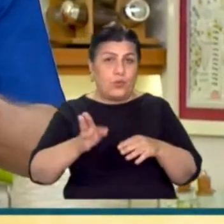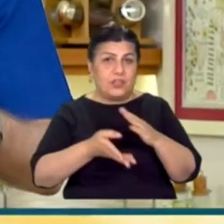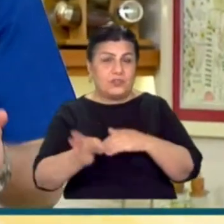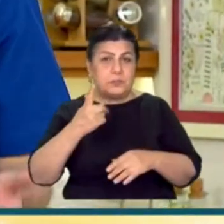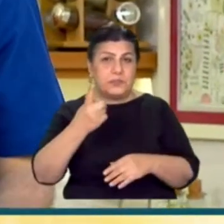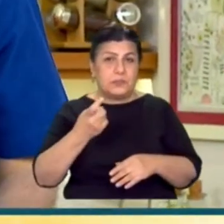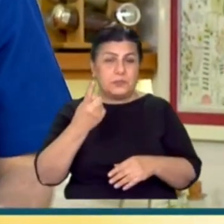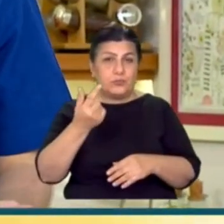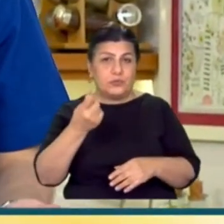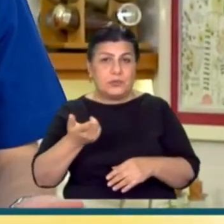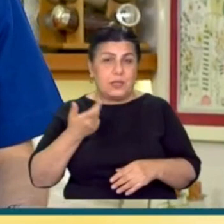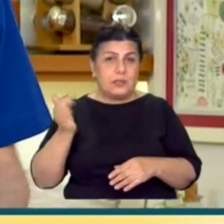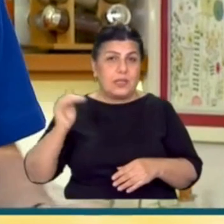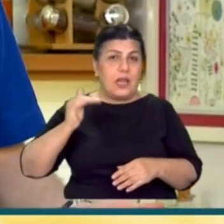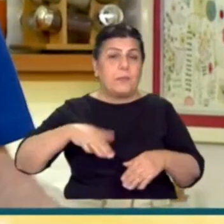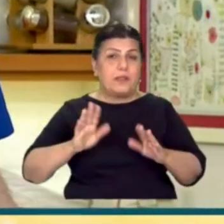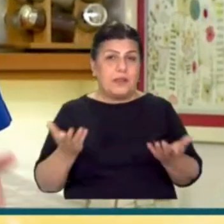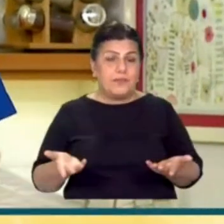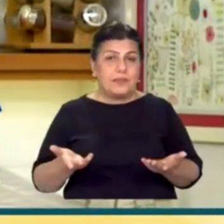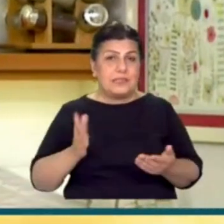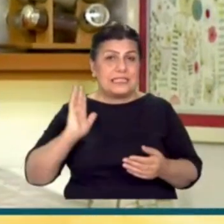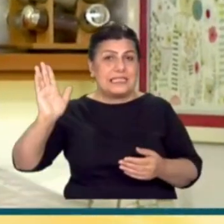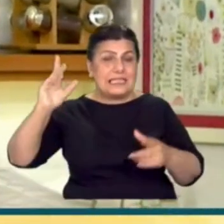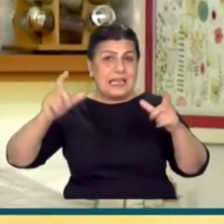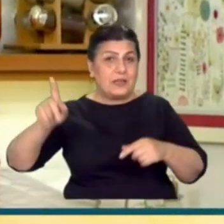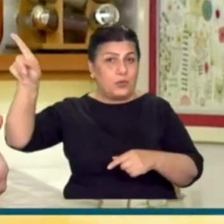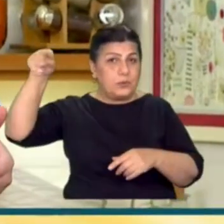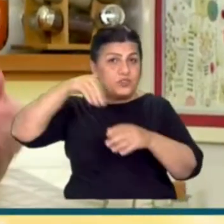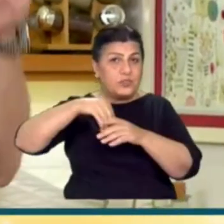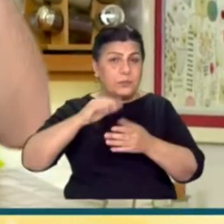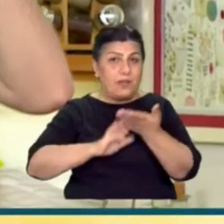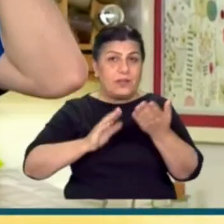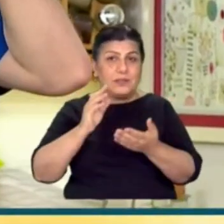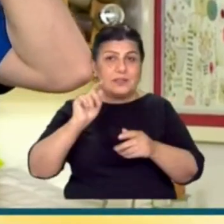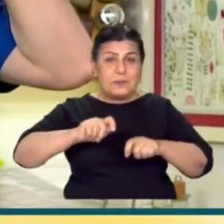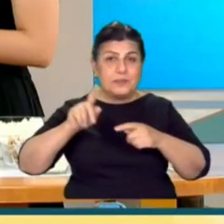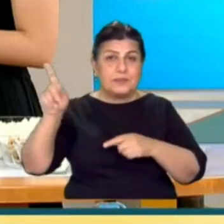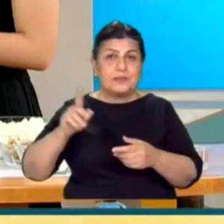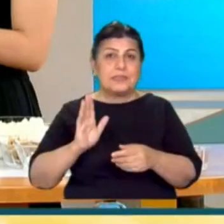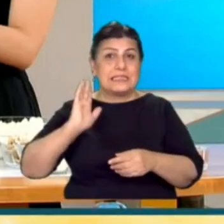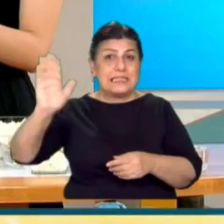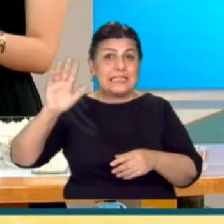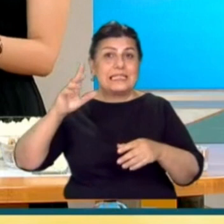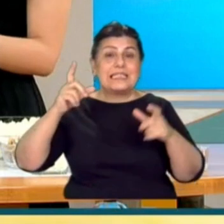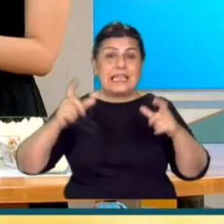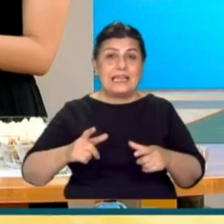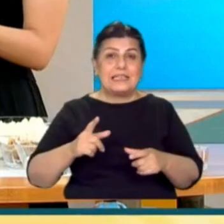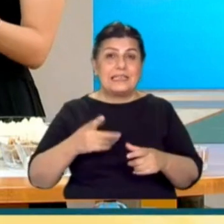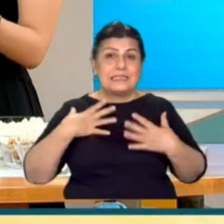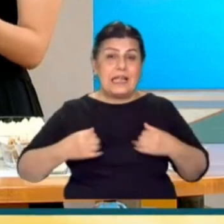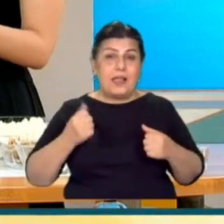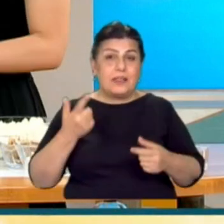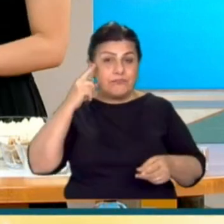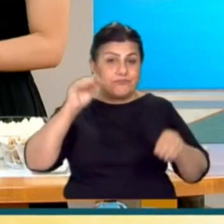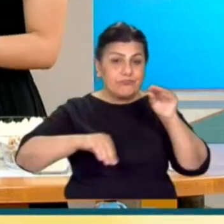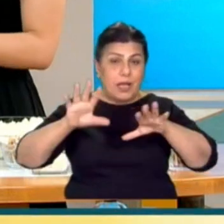bir saat, bir buçuk saatte gelenler var. Onlar yani gittikleri yerde mi yapsınlar o zaman kahvaltıyı? Eğer gittikleri yerde sağlıklı ertelik üretebiliyorlarsa olur.